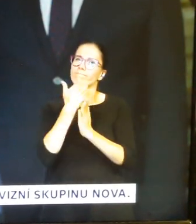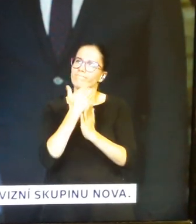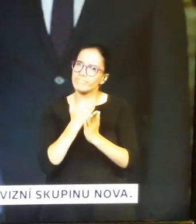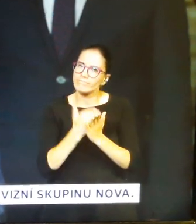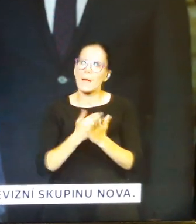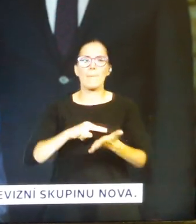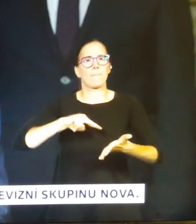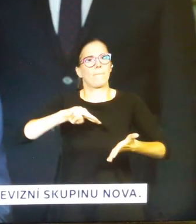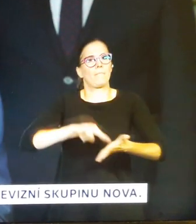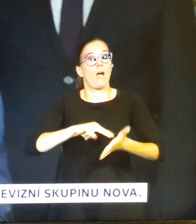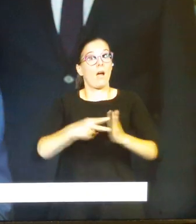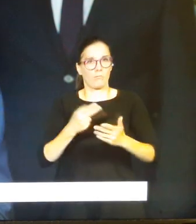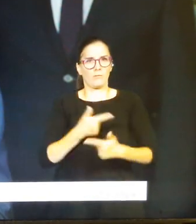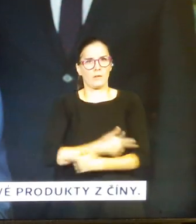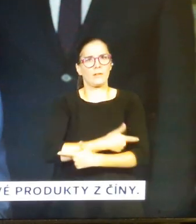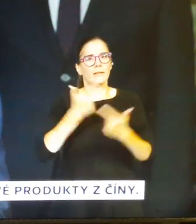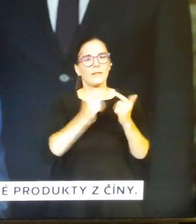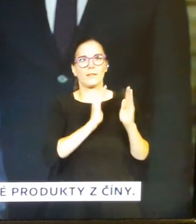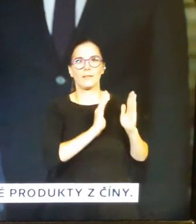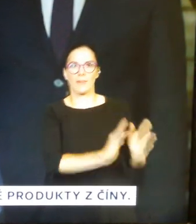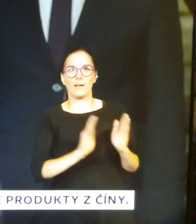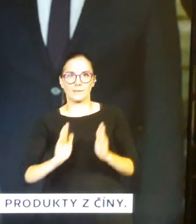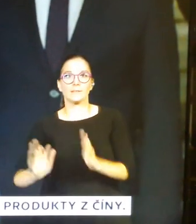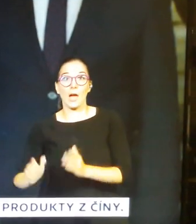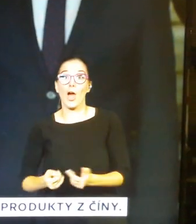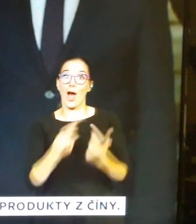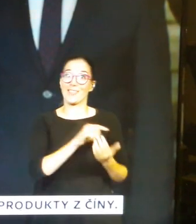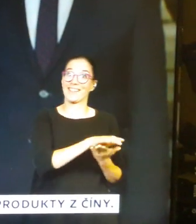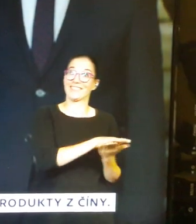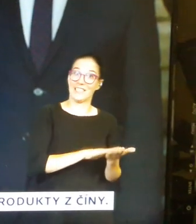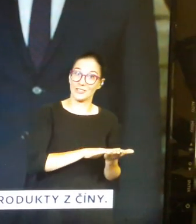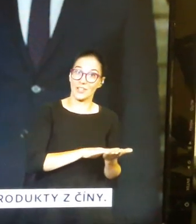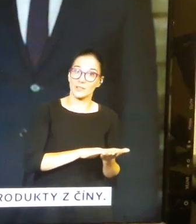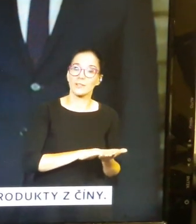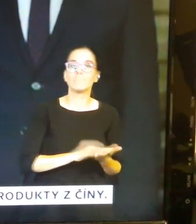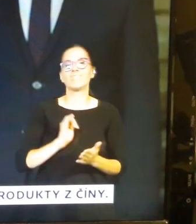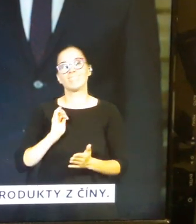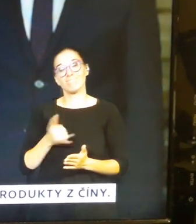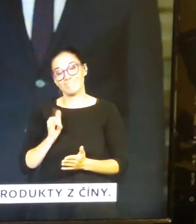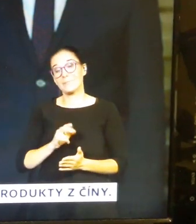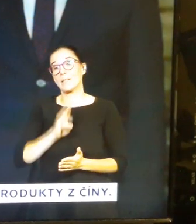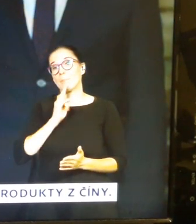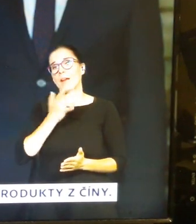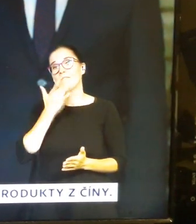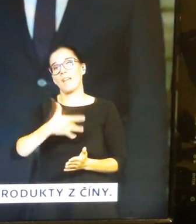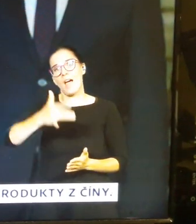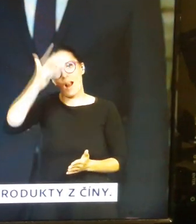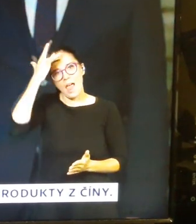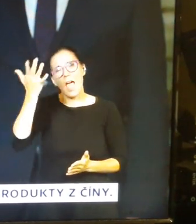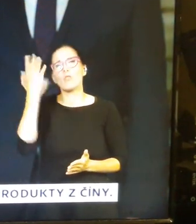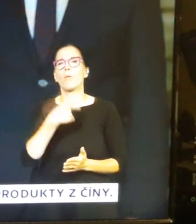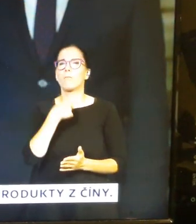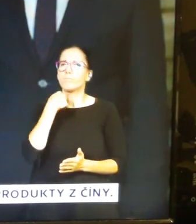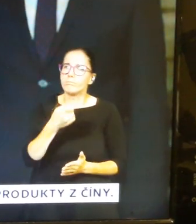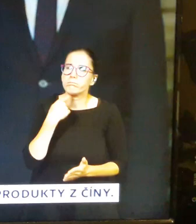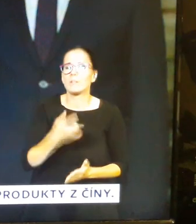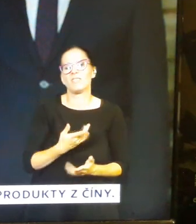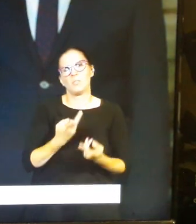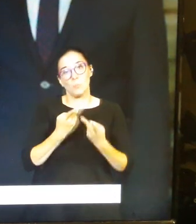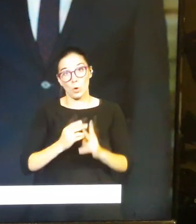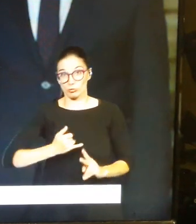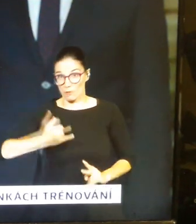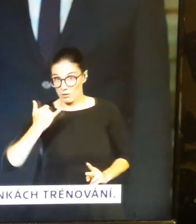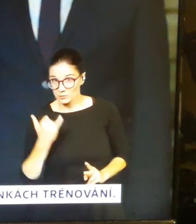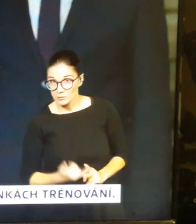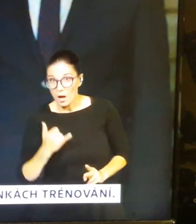od samého začátku. Ano, možná jsem nebyl v létě dostatečně úrazný. Netrval jsem na opatřeních,